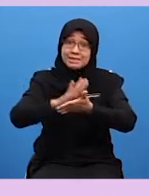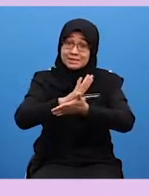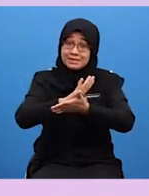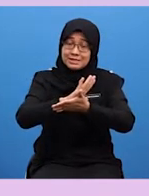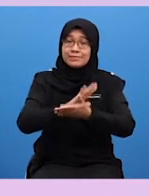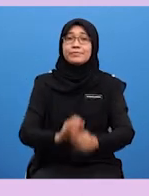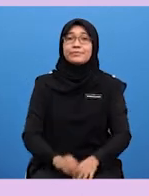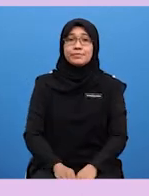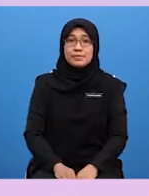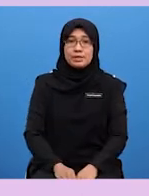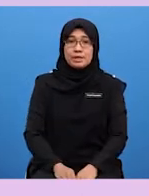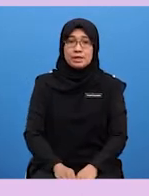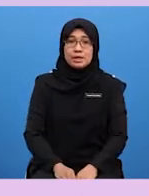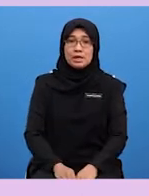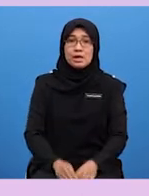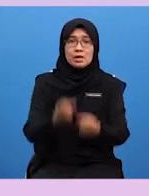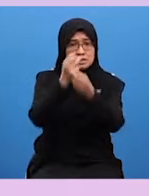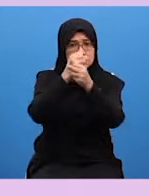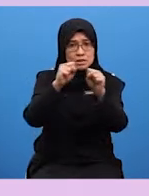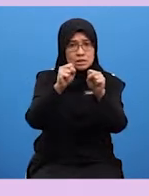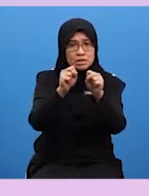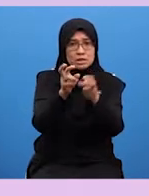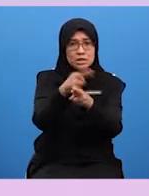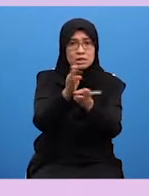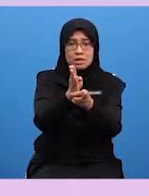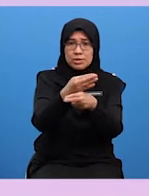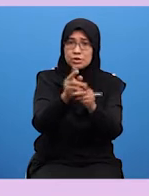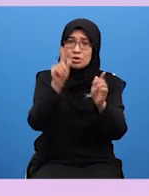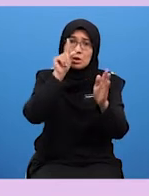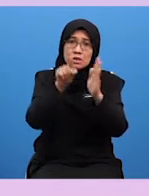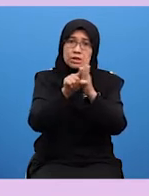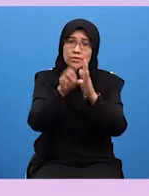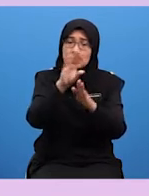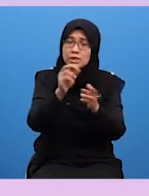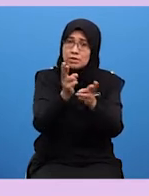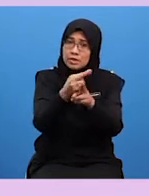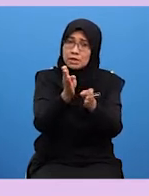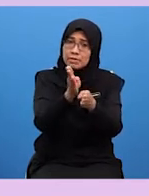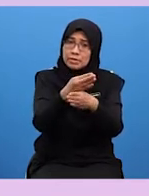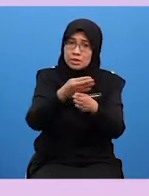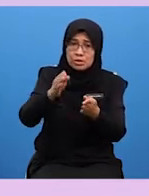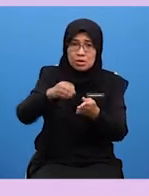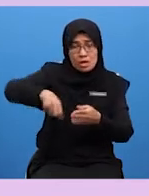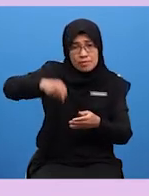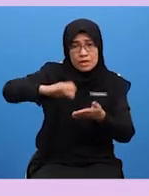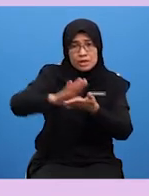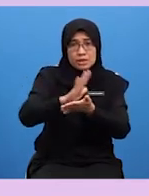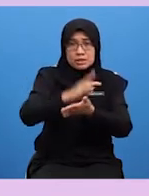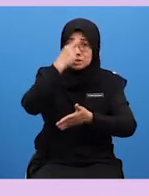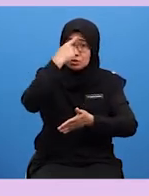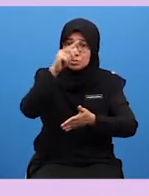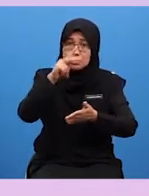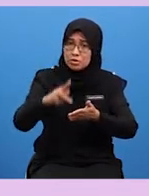Pertama, penyediaan reka bentuk grafik dan reka bentuk beg kertas Untuk produk kasut capal